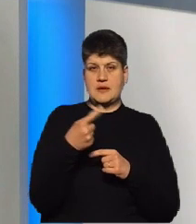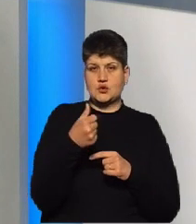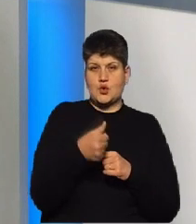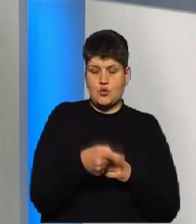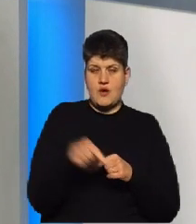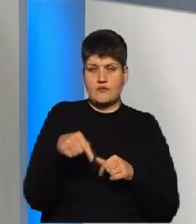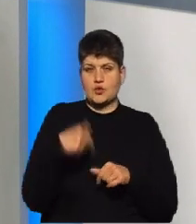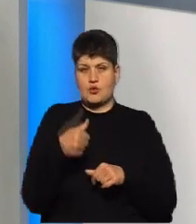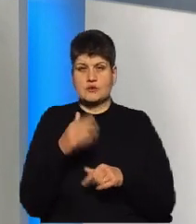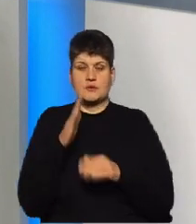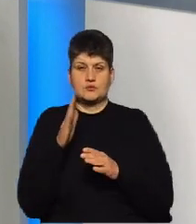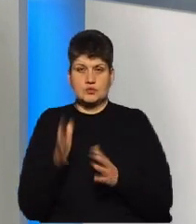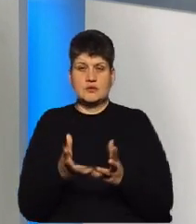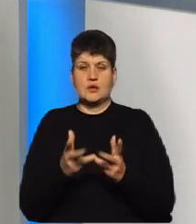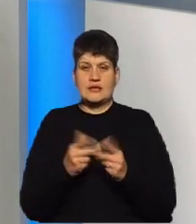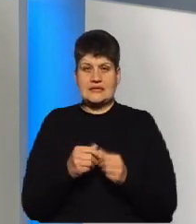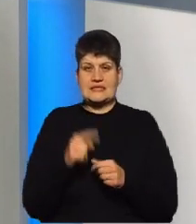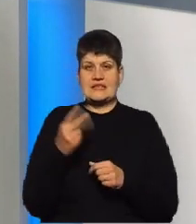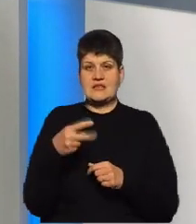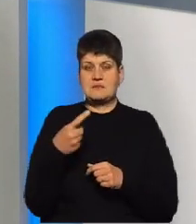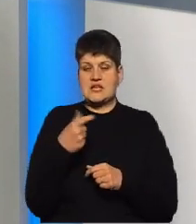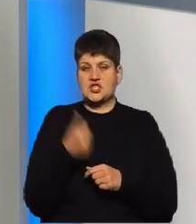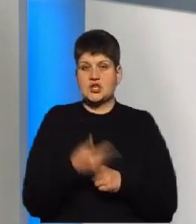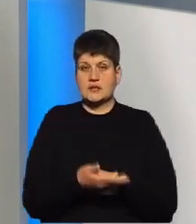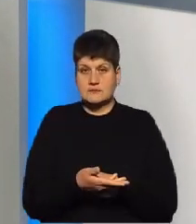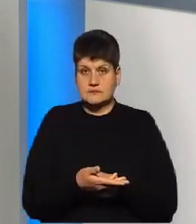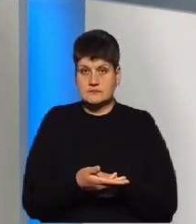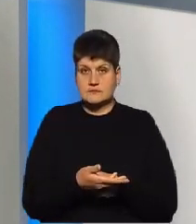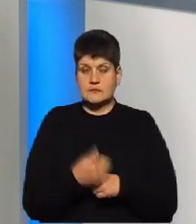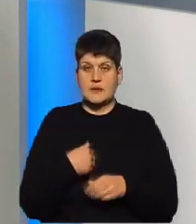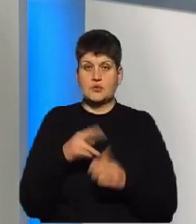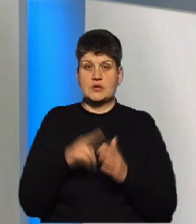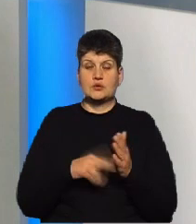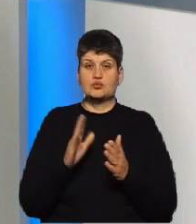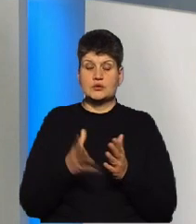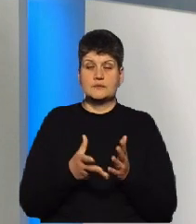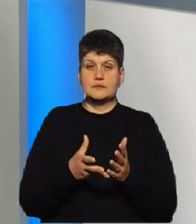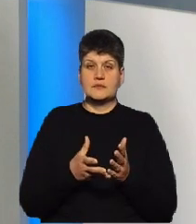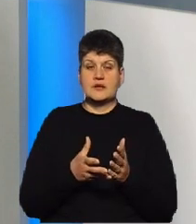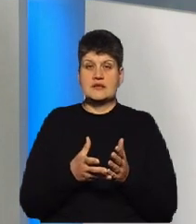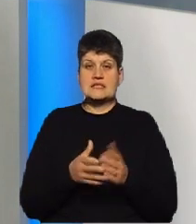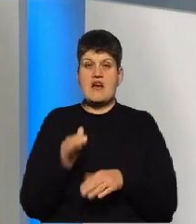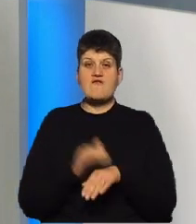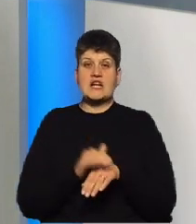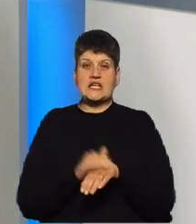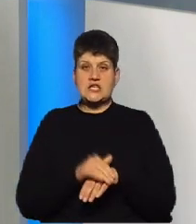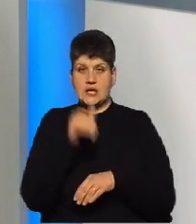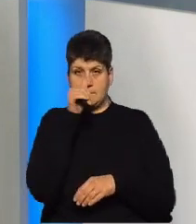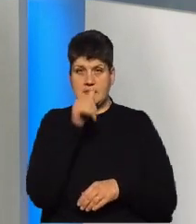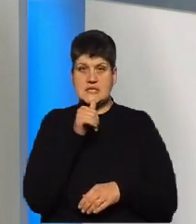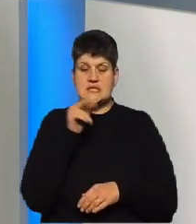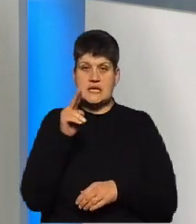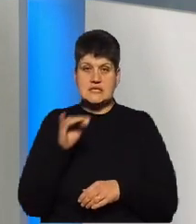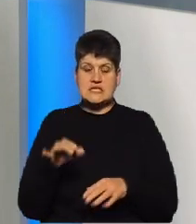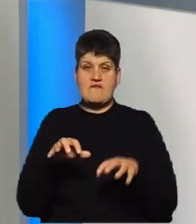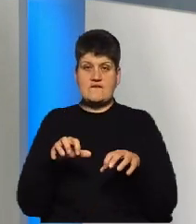році ми будемо нараховувати за 2021 рік, то ми податок будемо нараховувати за фактичні місяці власності такої